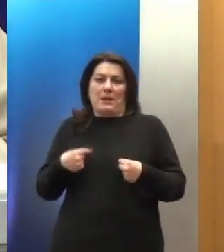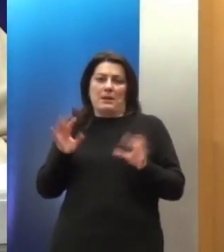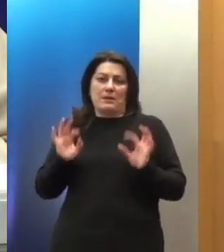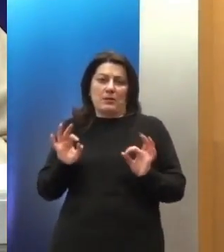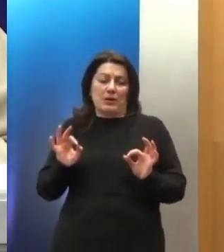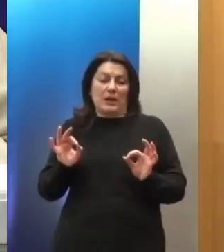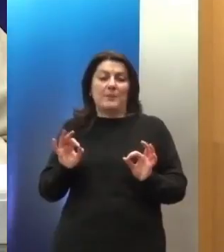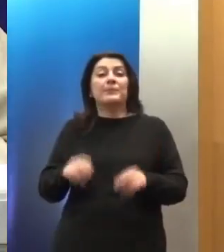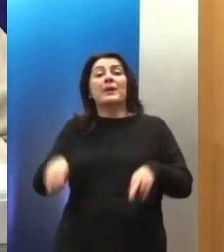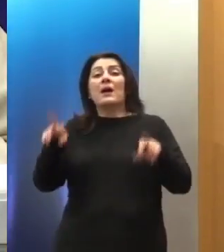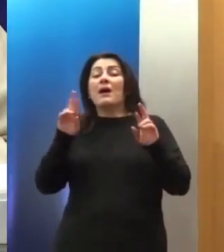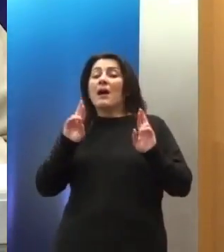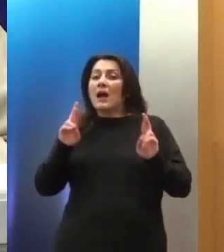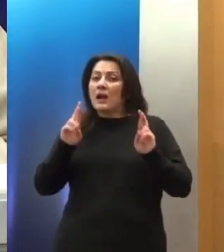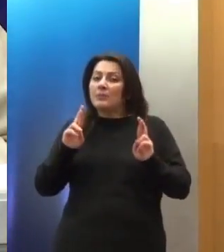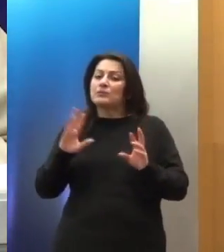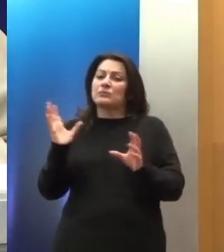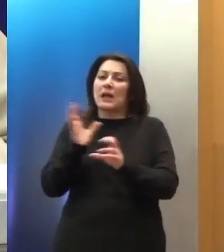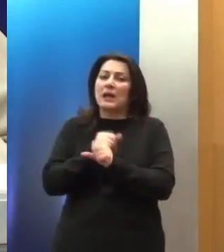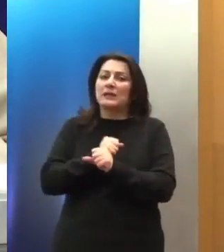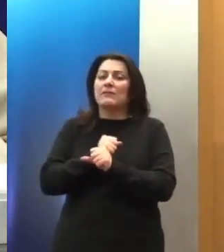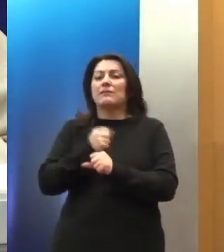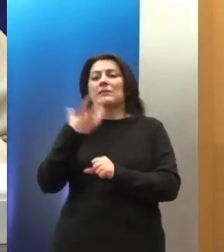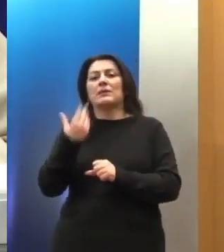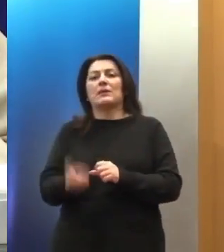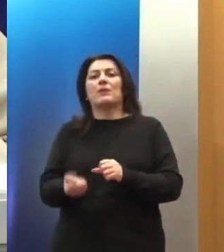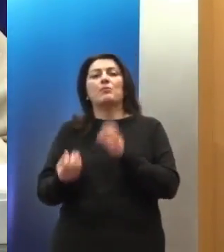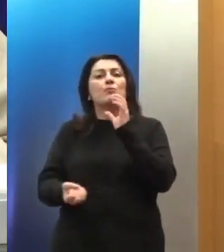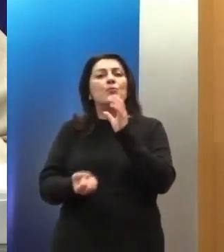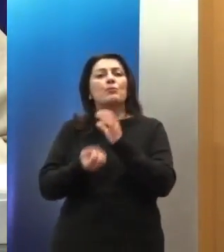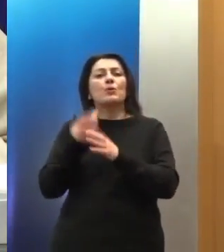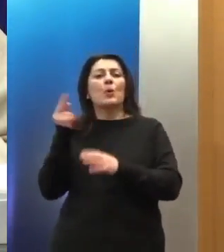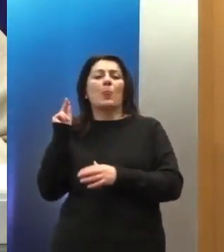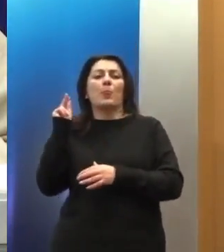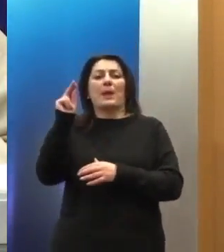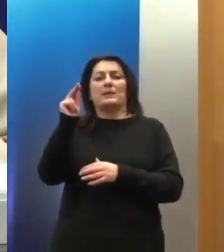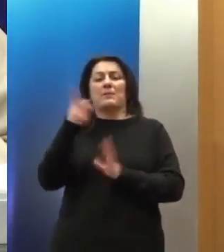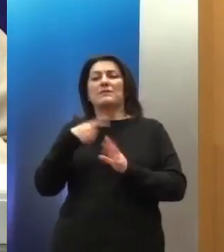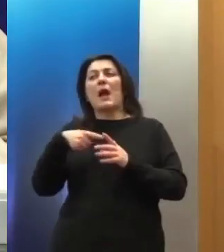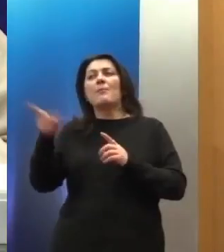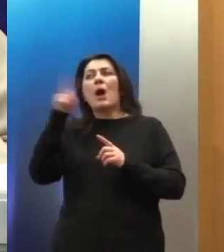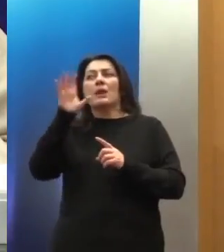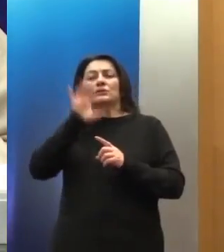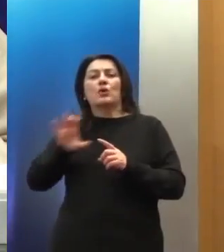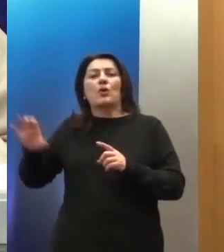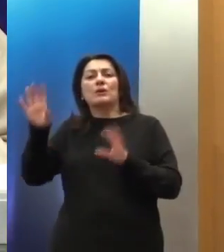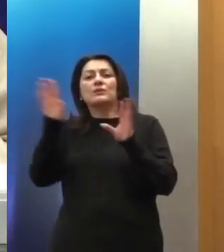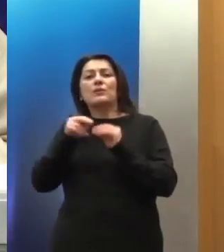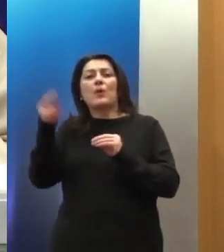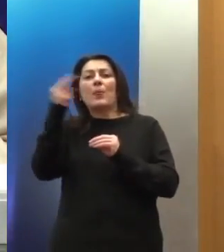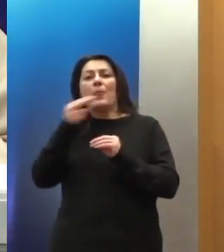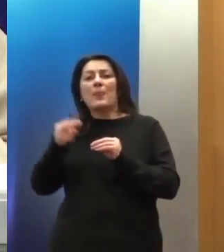να έχουμε καινούριες δεσμεύσεις κρατών μελών σε θέματα για τα οποία δεν υπάρχει